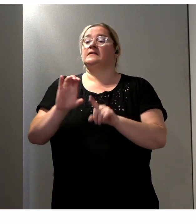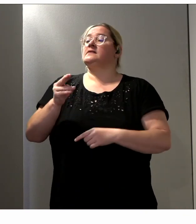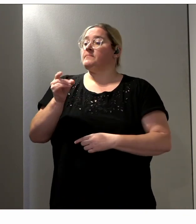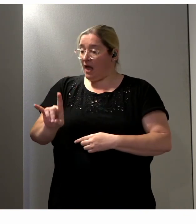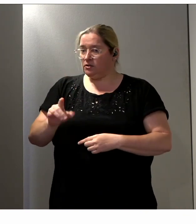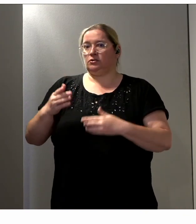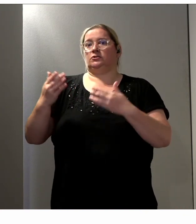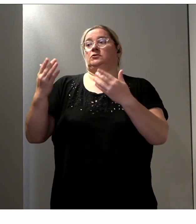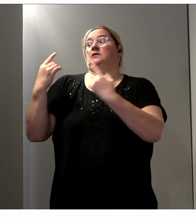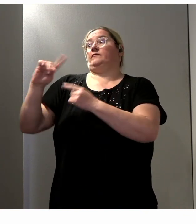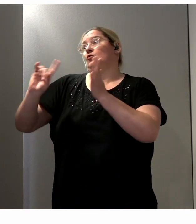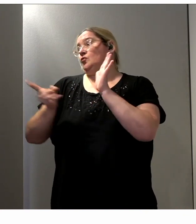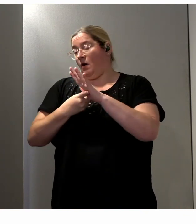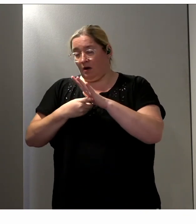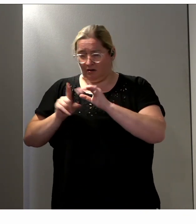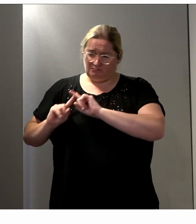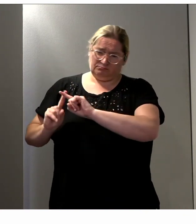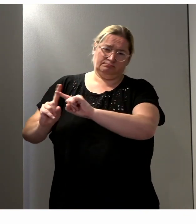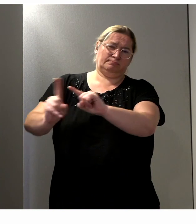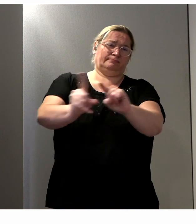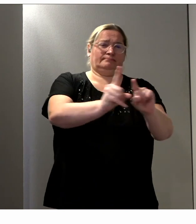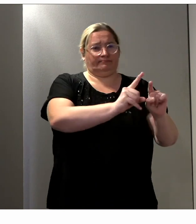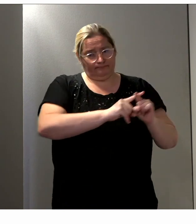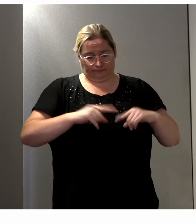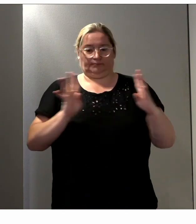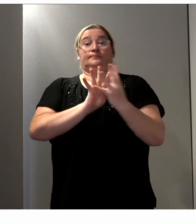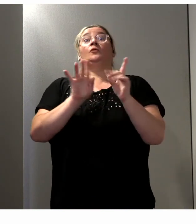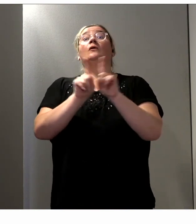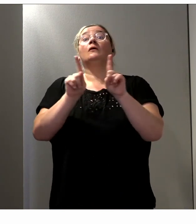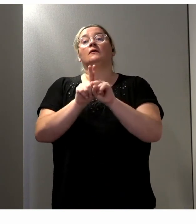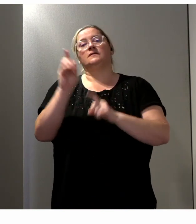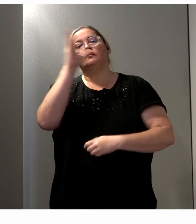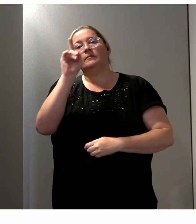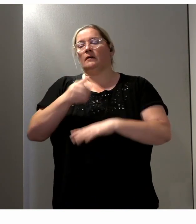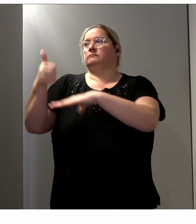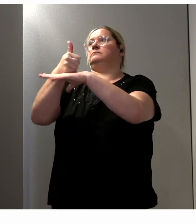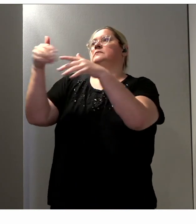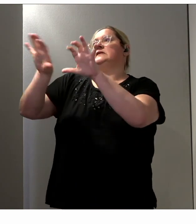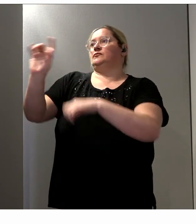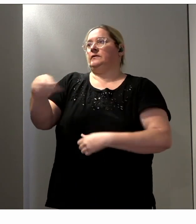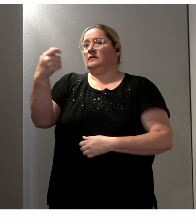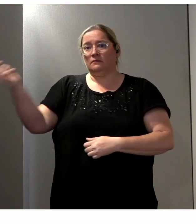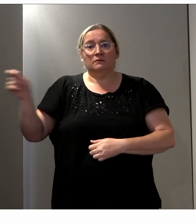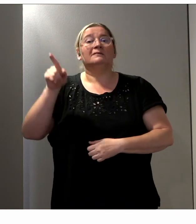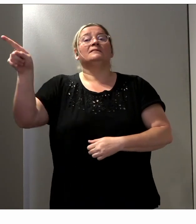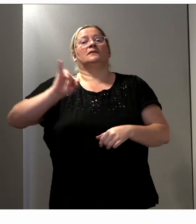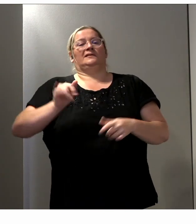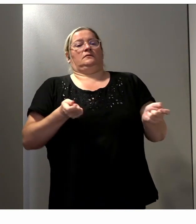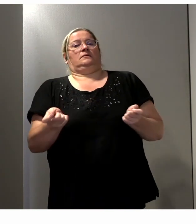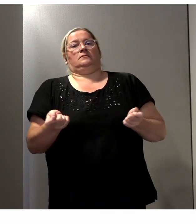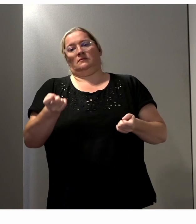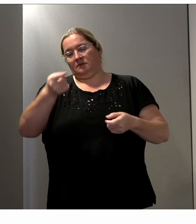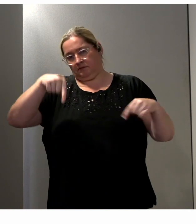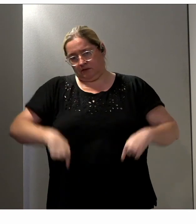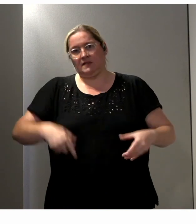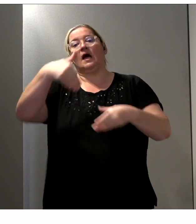CNCDH, le défenseur des droits, de se réunir, et les administrations, évidemment, puisque c'est piloté par le ministère de l'Intérieur